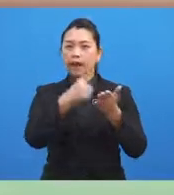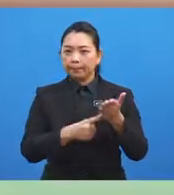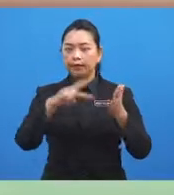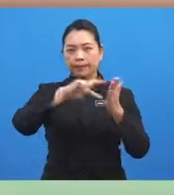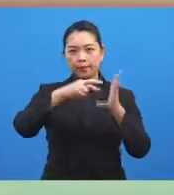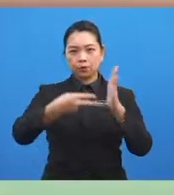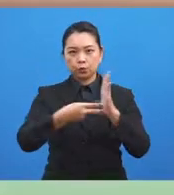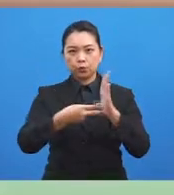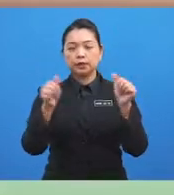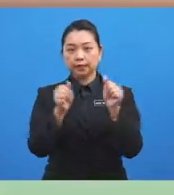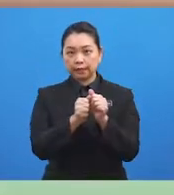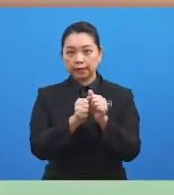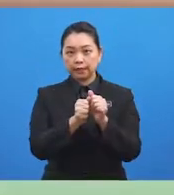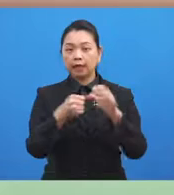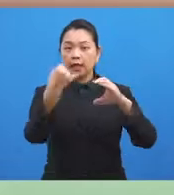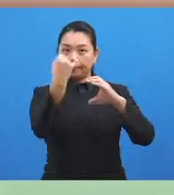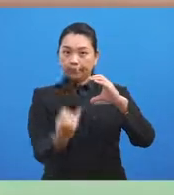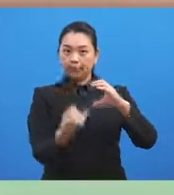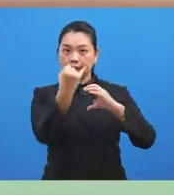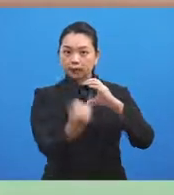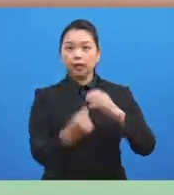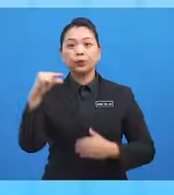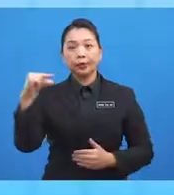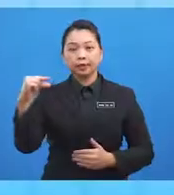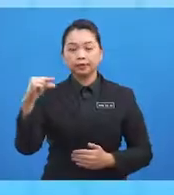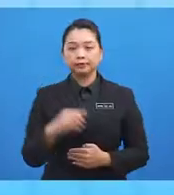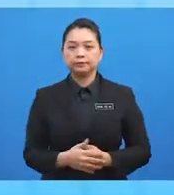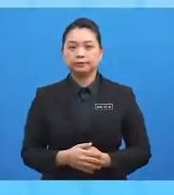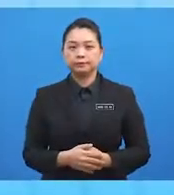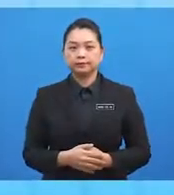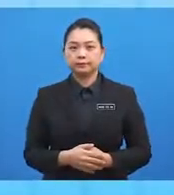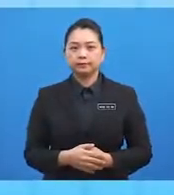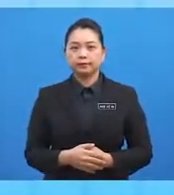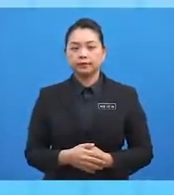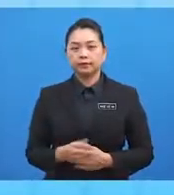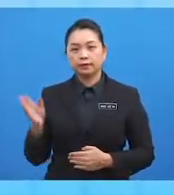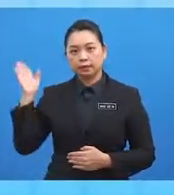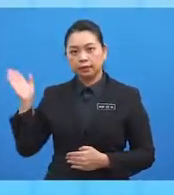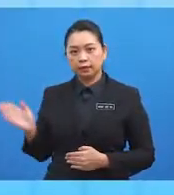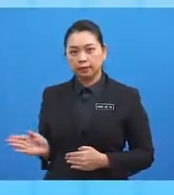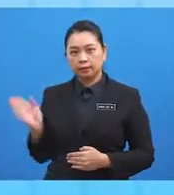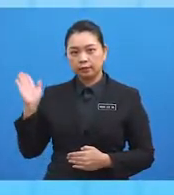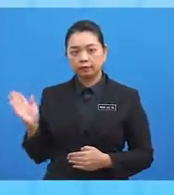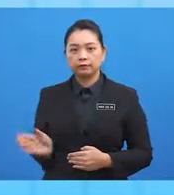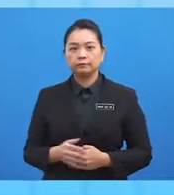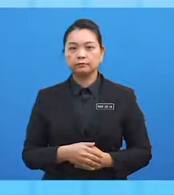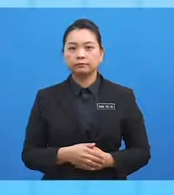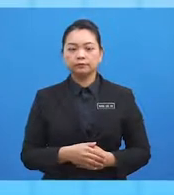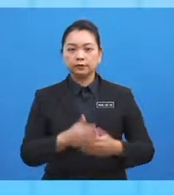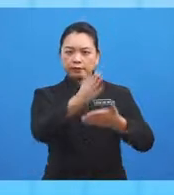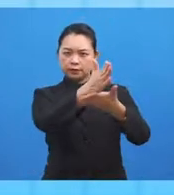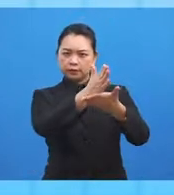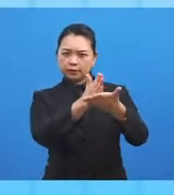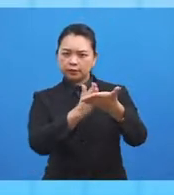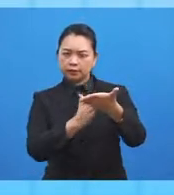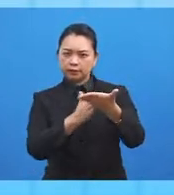dimaksudkan dengan meridian greenish. Pada paparan, setengah bulatan agung